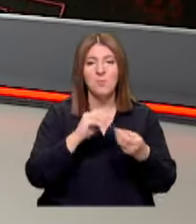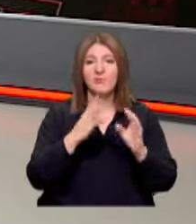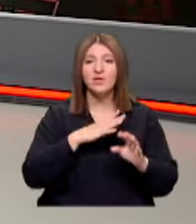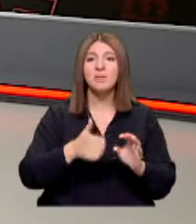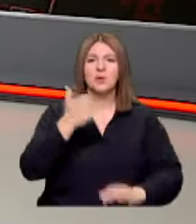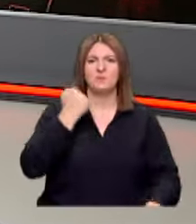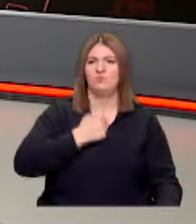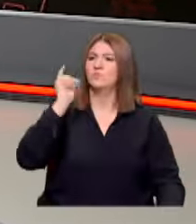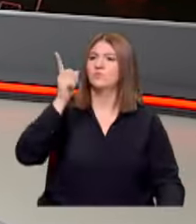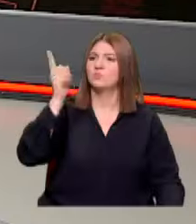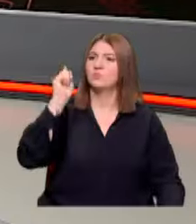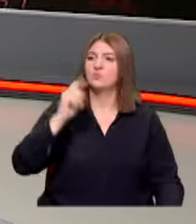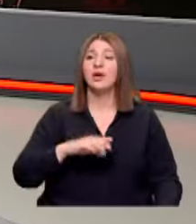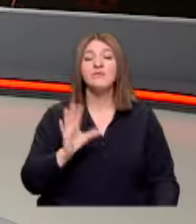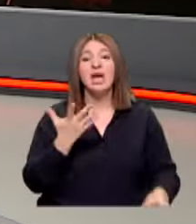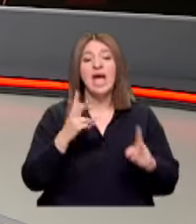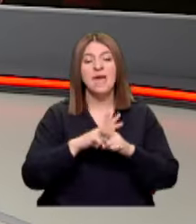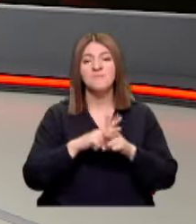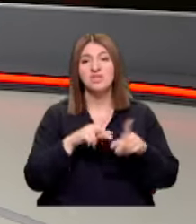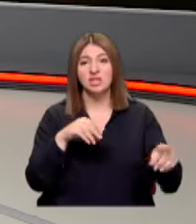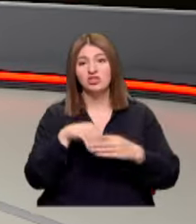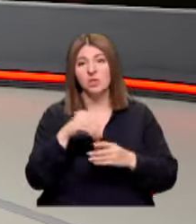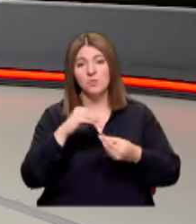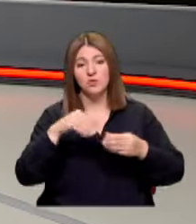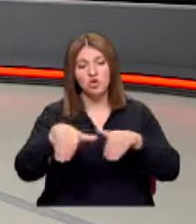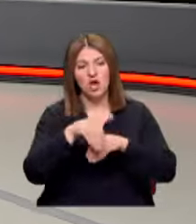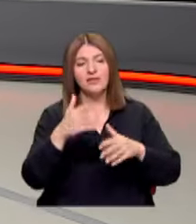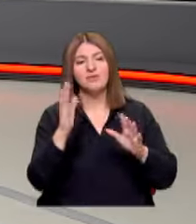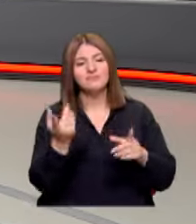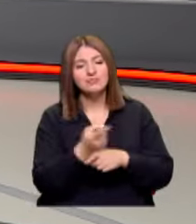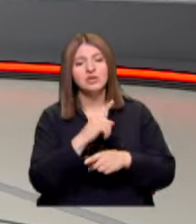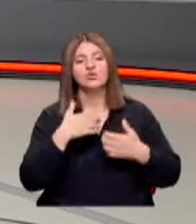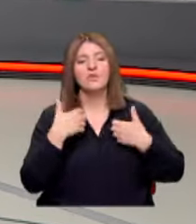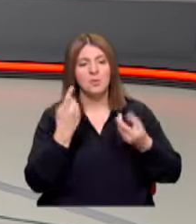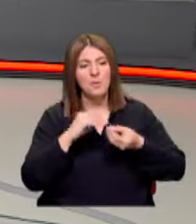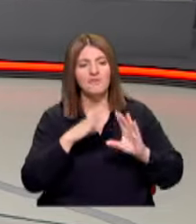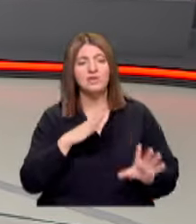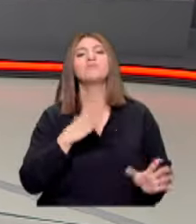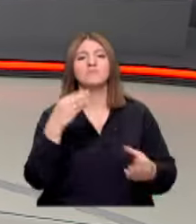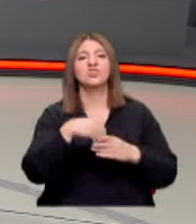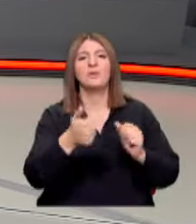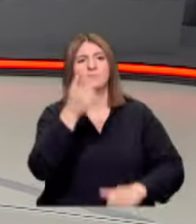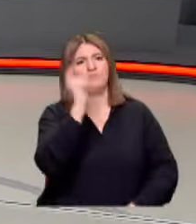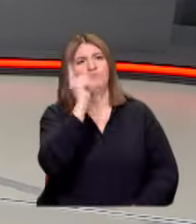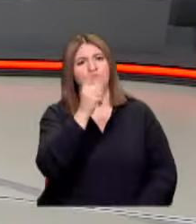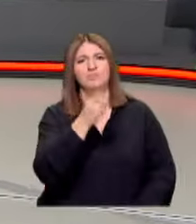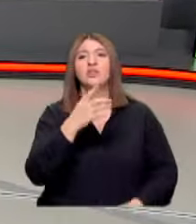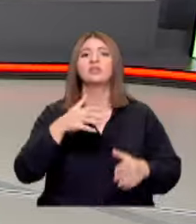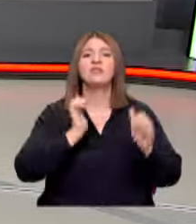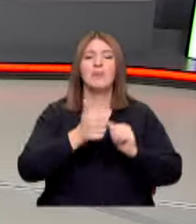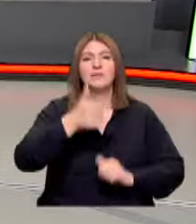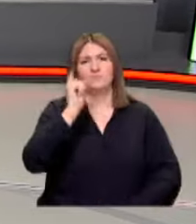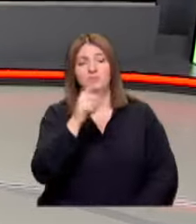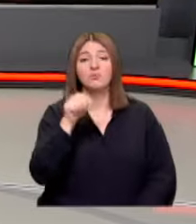Eğitim Bakanı'na kızıyordu İşte emniyet sokaklarda vesaire de güvenlikte bir sorun varsa İçişleri Bakanı'na Savunma Bakanı'na